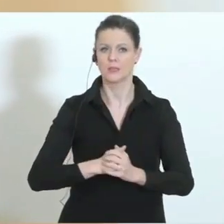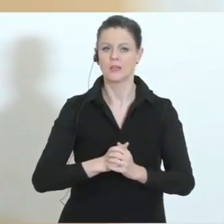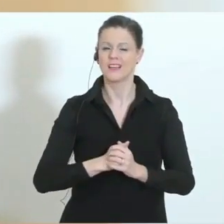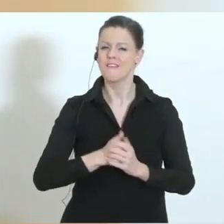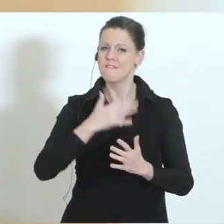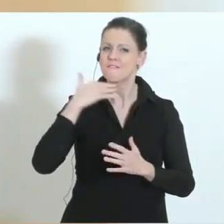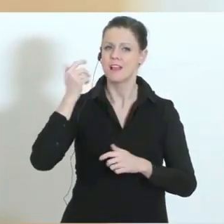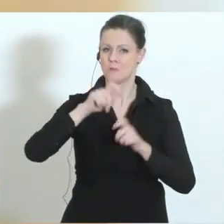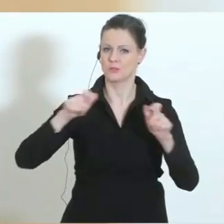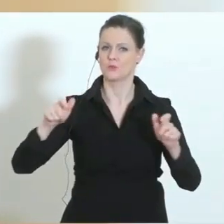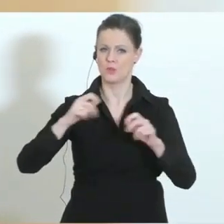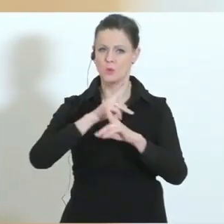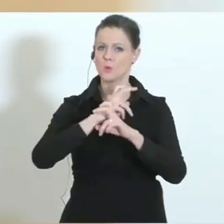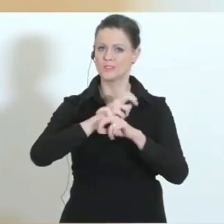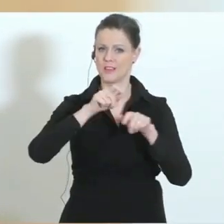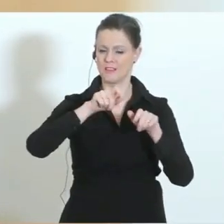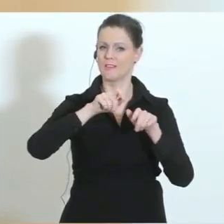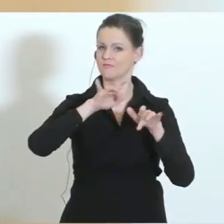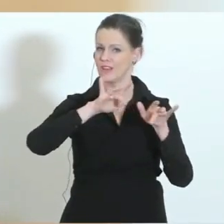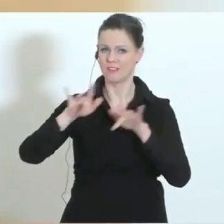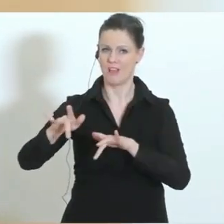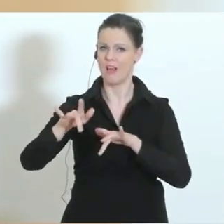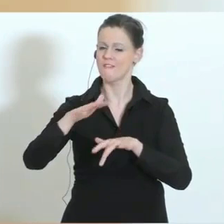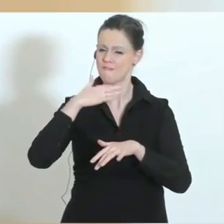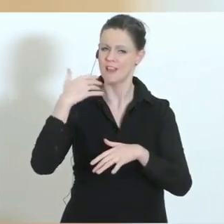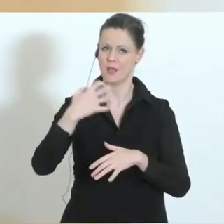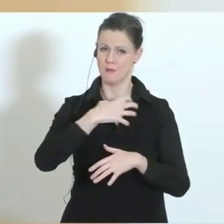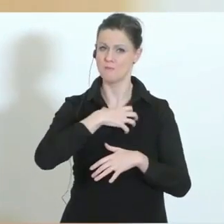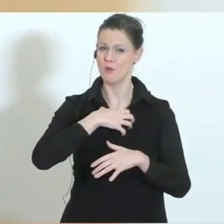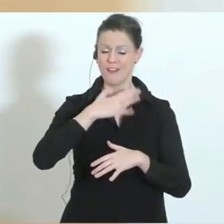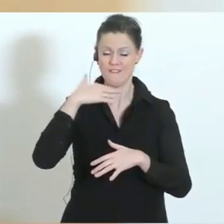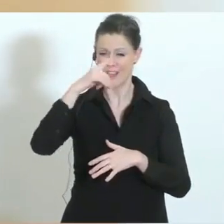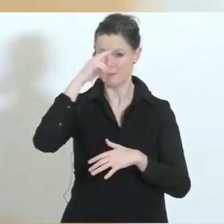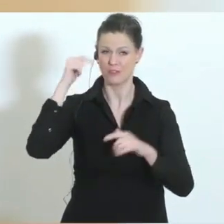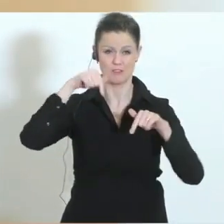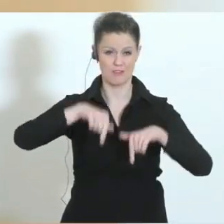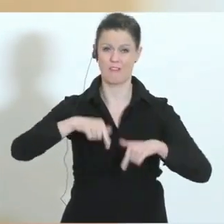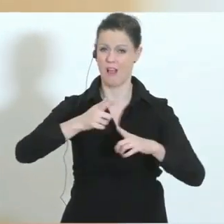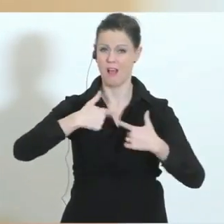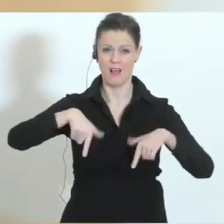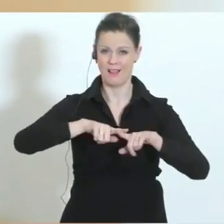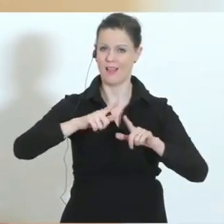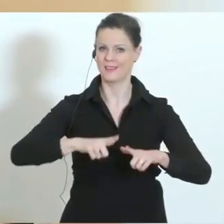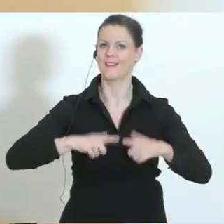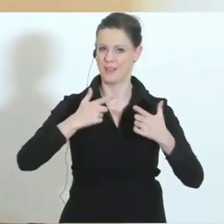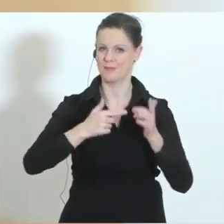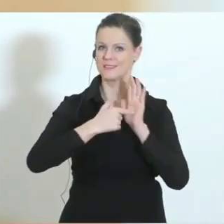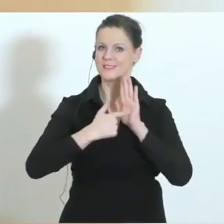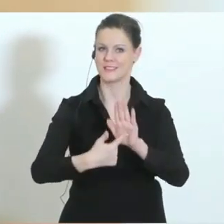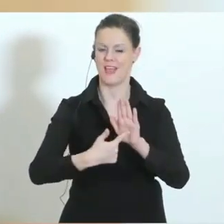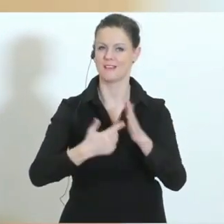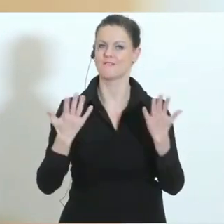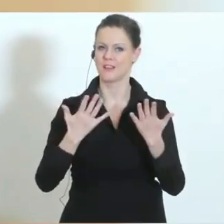möglichst viele Österreicherinnen und Österreicher, möglichst viele Bürgerinnen, möglichst viele Menschen, die hier leben in diesem Land, dass sie denen